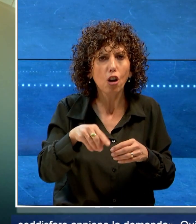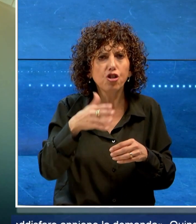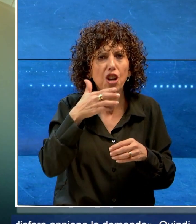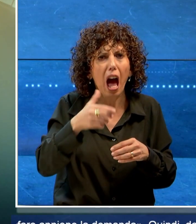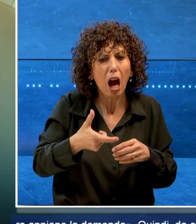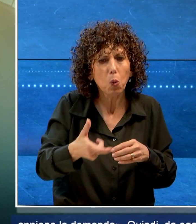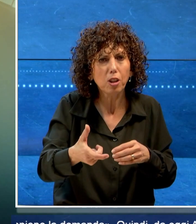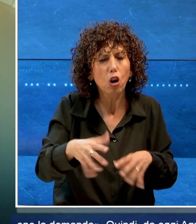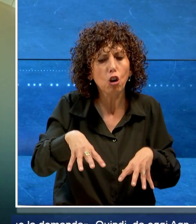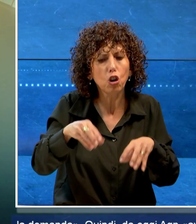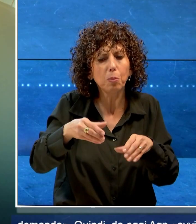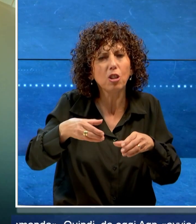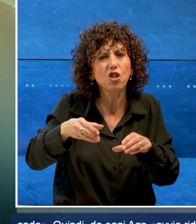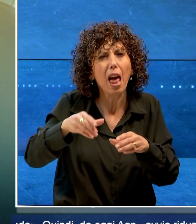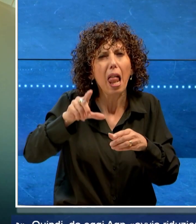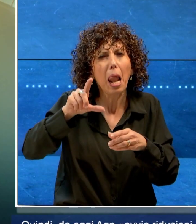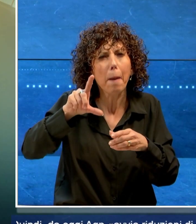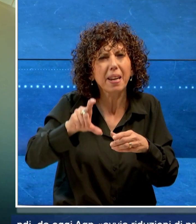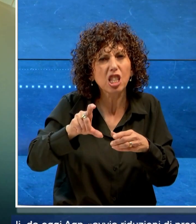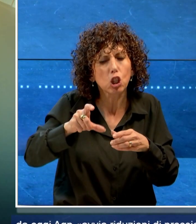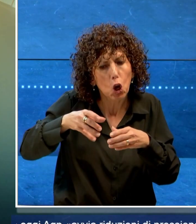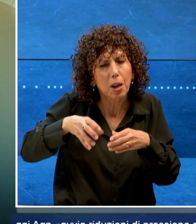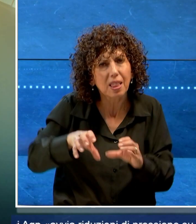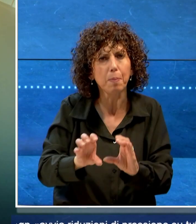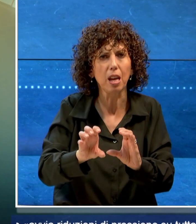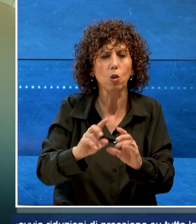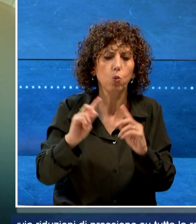avvia riduzioni di pressione su tutta la rete.